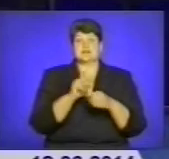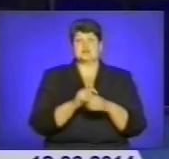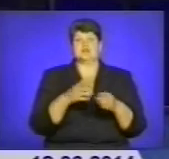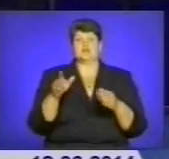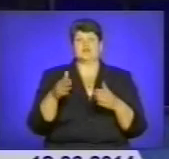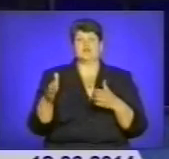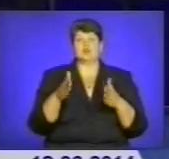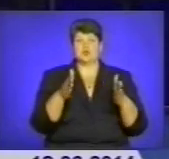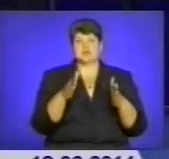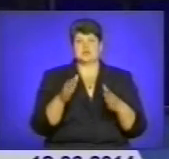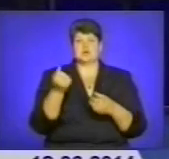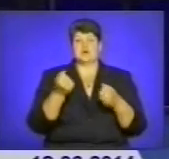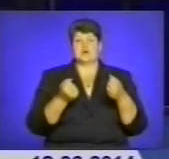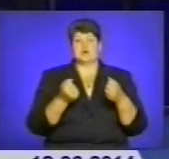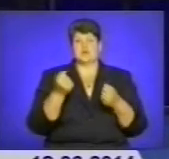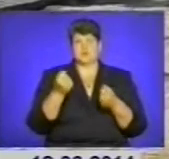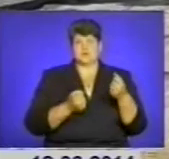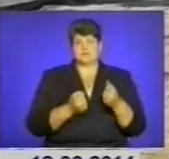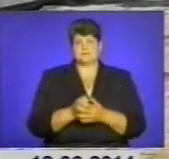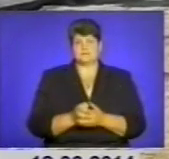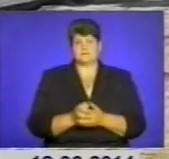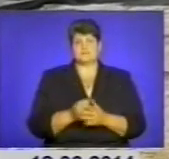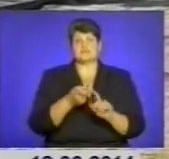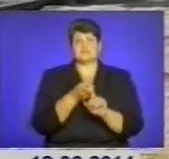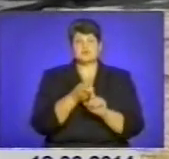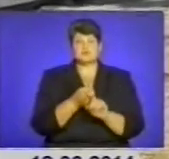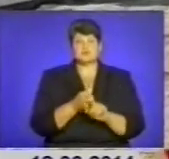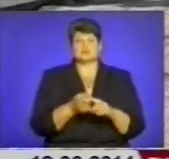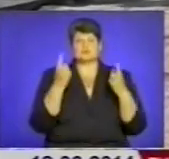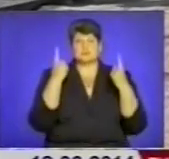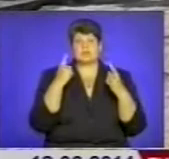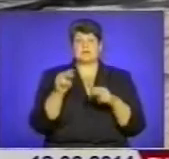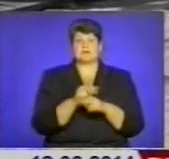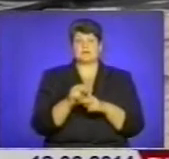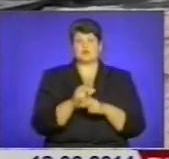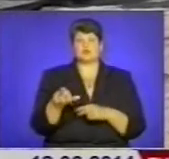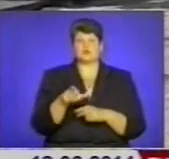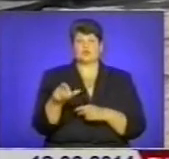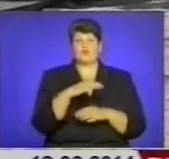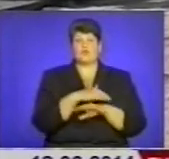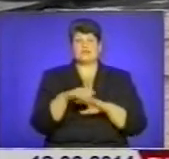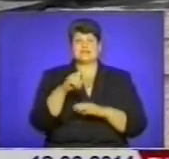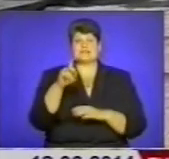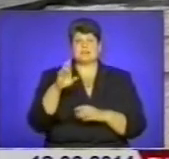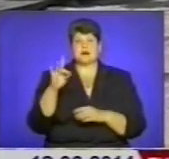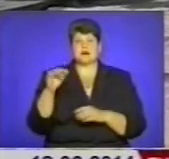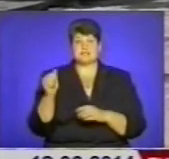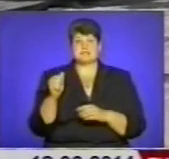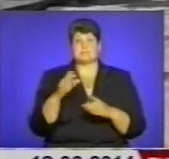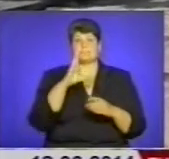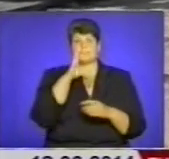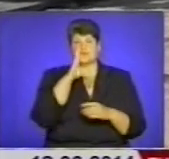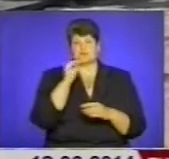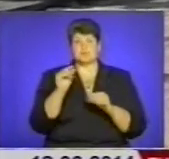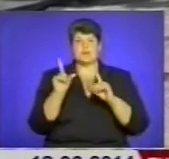пасажири, дізнавалися наші журналісти. У зв'язку з капітальним ремонтом доріг по вулиці Збаразькій, маншрутна мережа